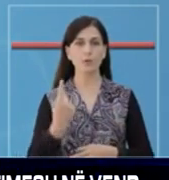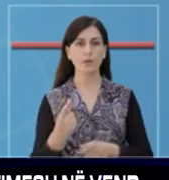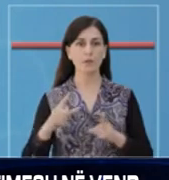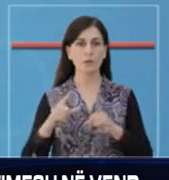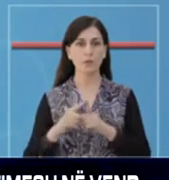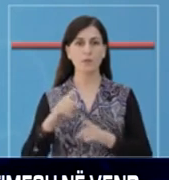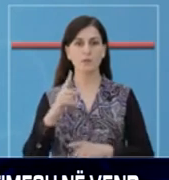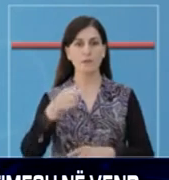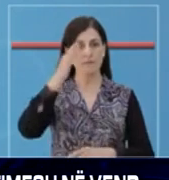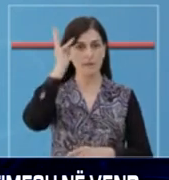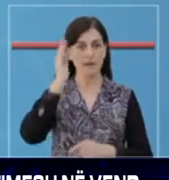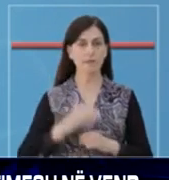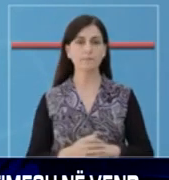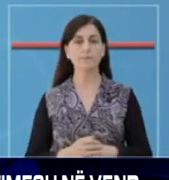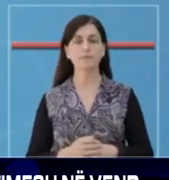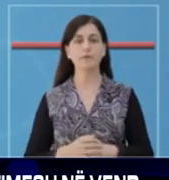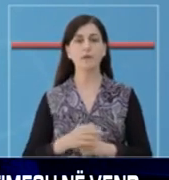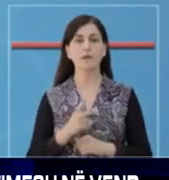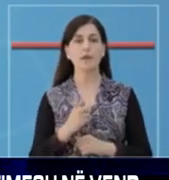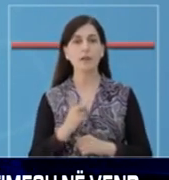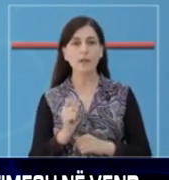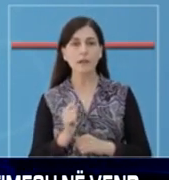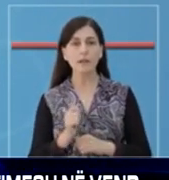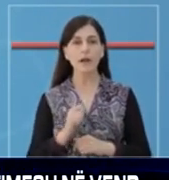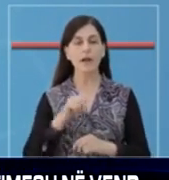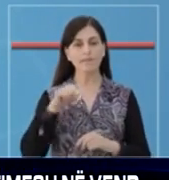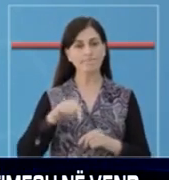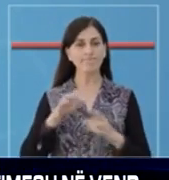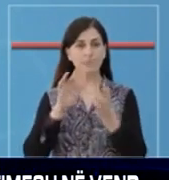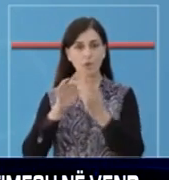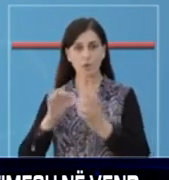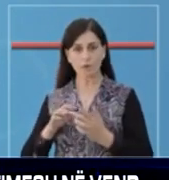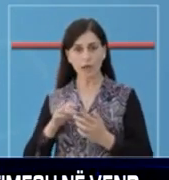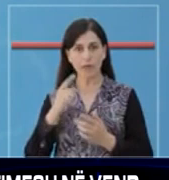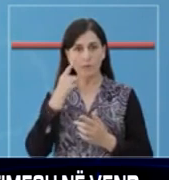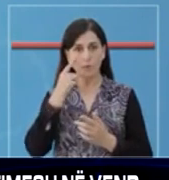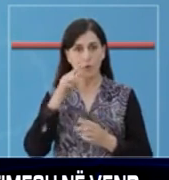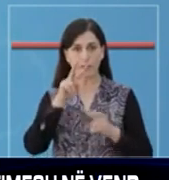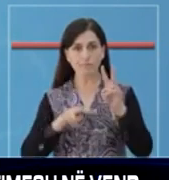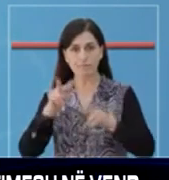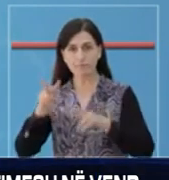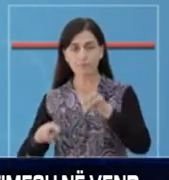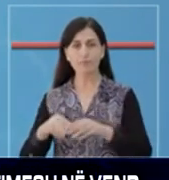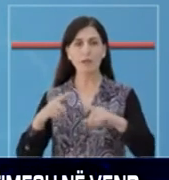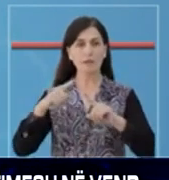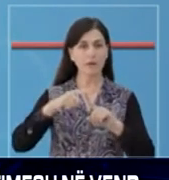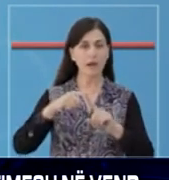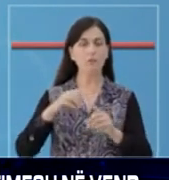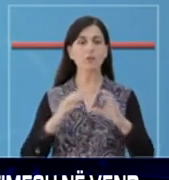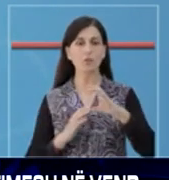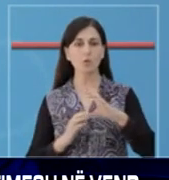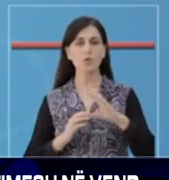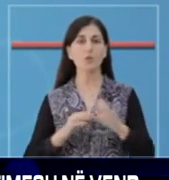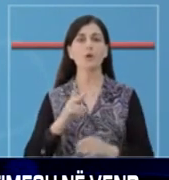1 në Durës dhe 1 në Fier. Ndërko që janë në jetim shumë rase të reja në Tiran, Vlorë, Shkoder dhe Kry.